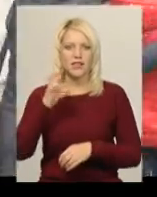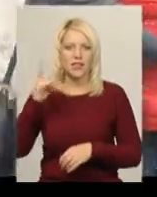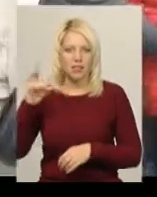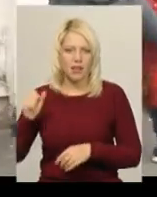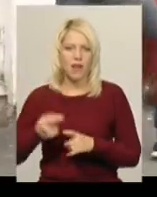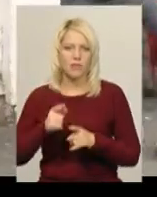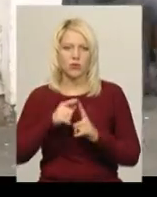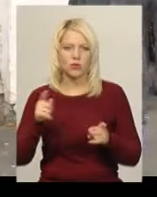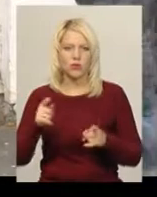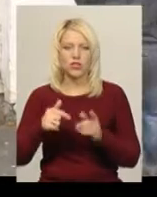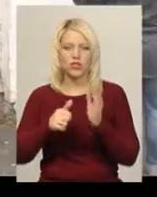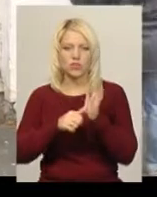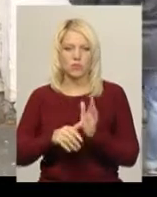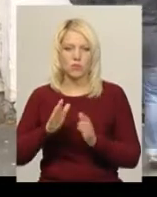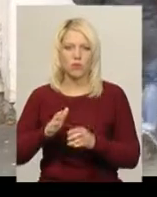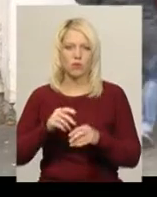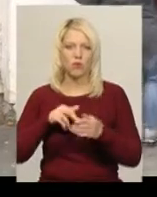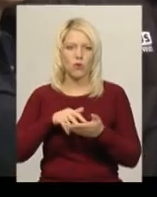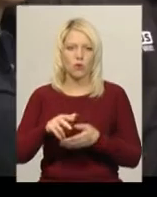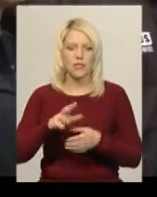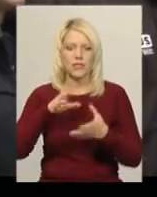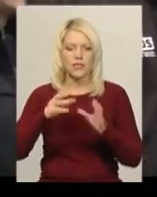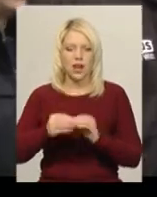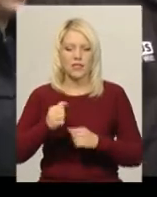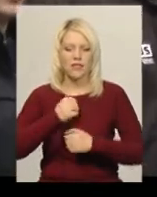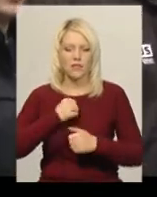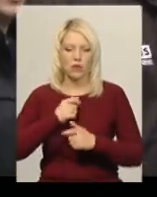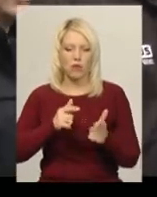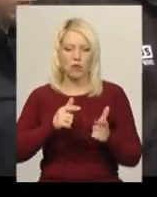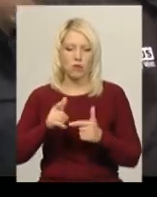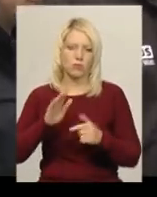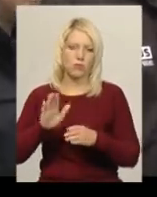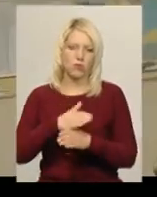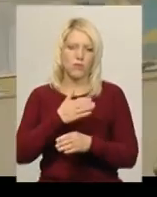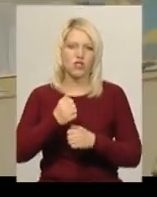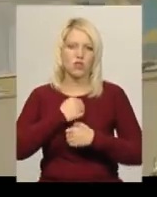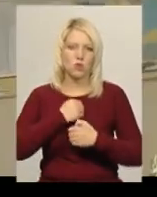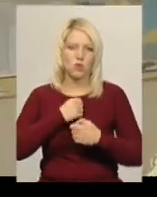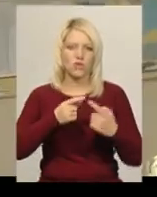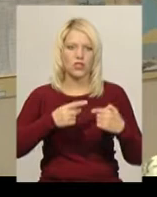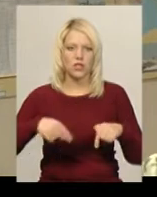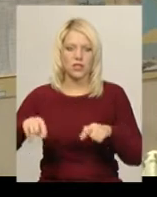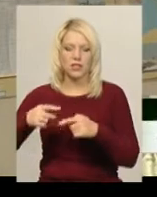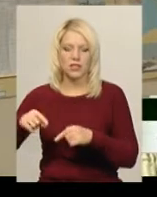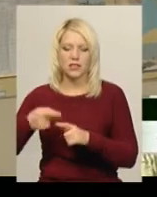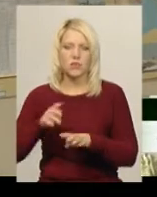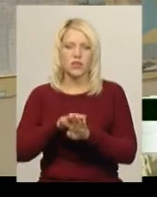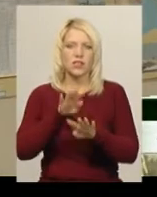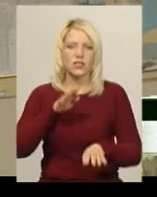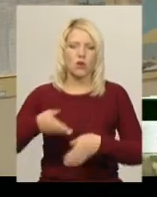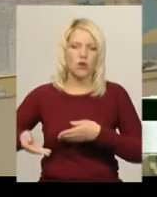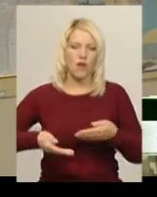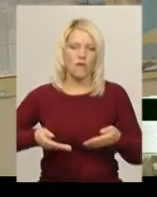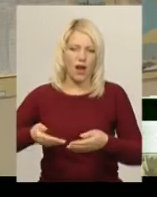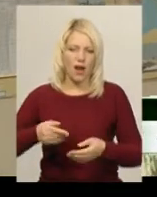там у продовжчих місяців вони пройдуть загальну військову підготовку, після цього їх розподілять до військових частин. Це буде страва підготовка, фізична підготовка,